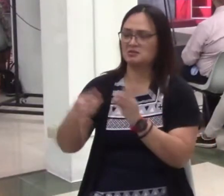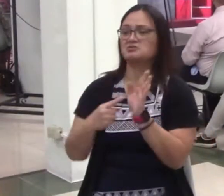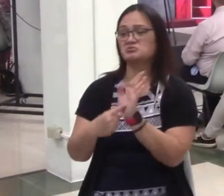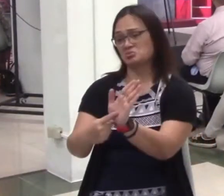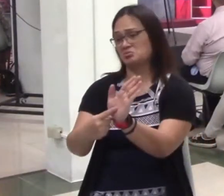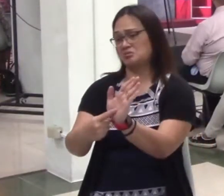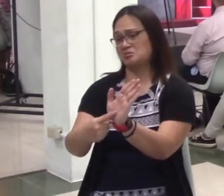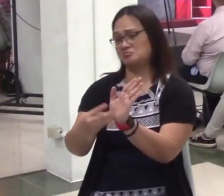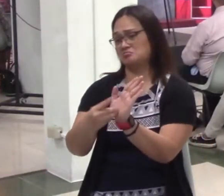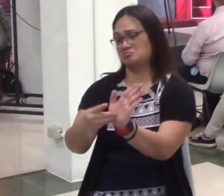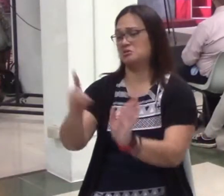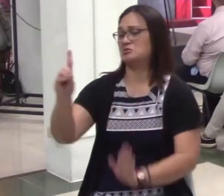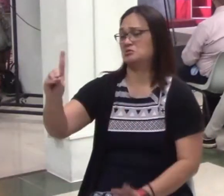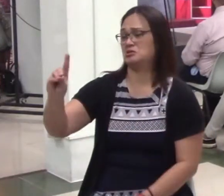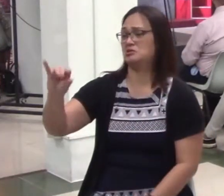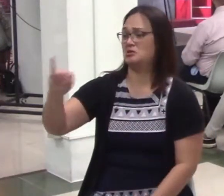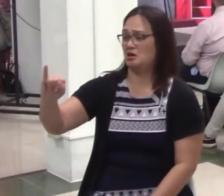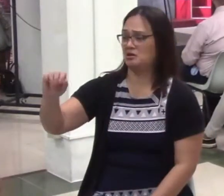Tama?